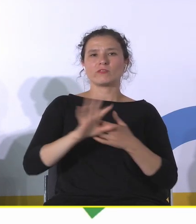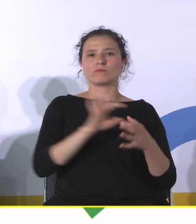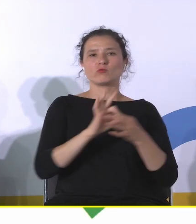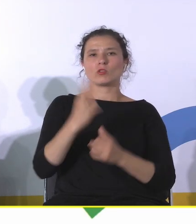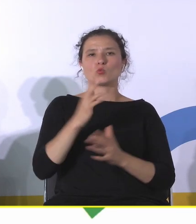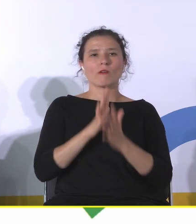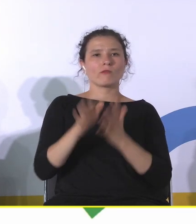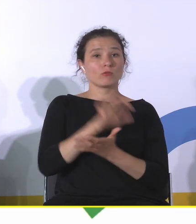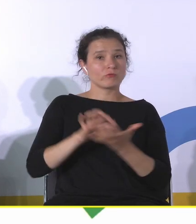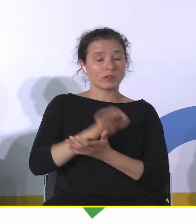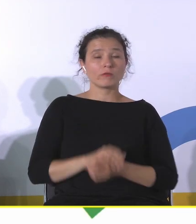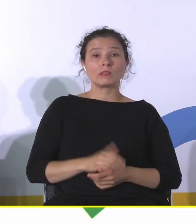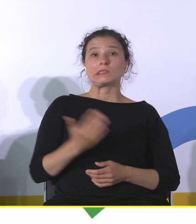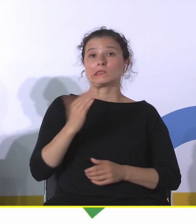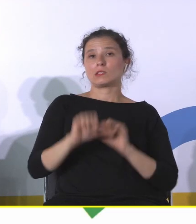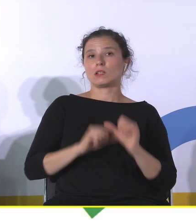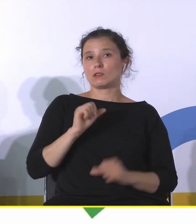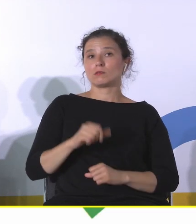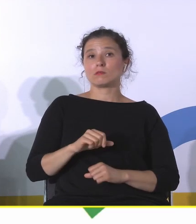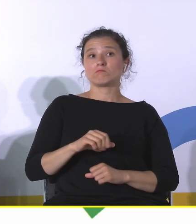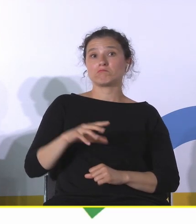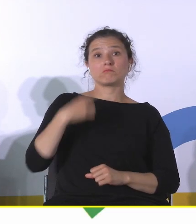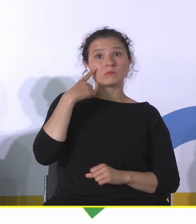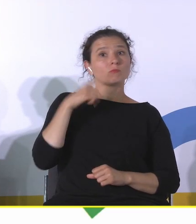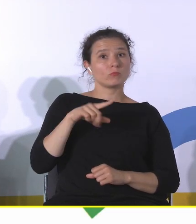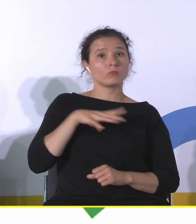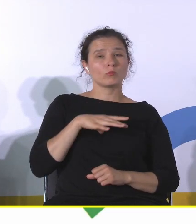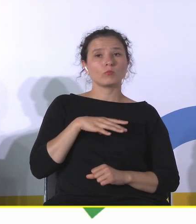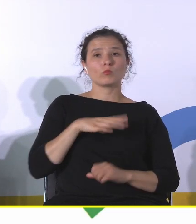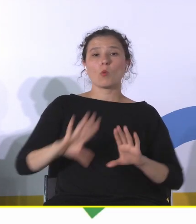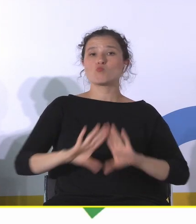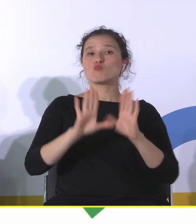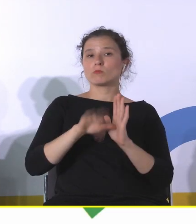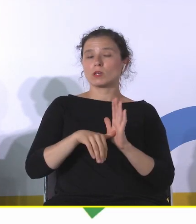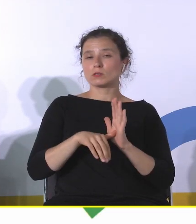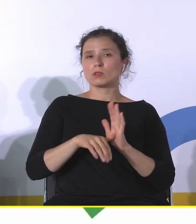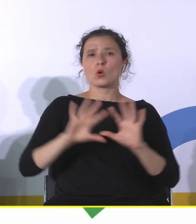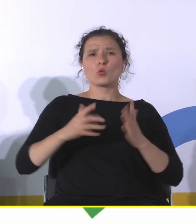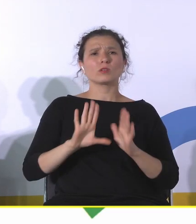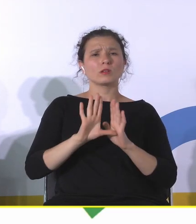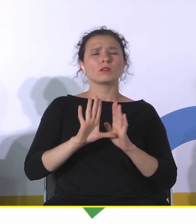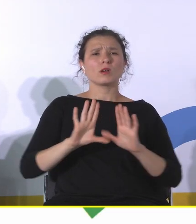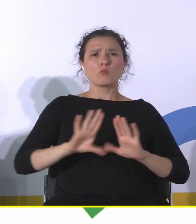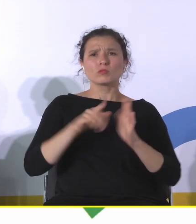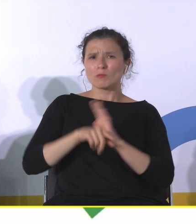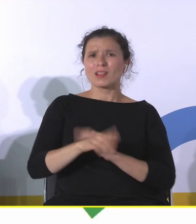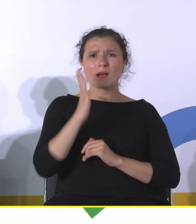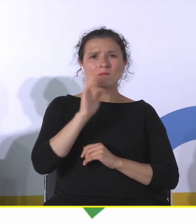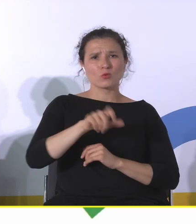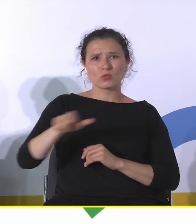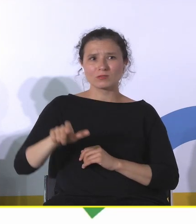ale w ostatnich latach zauważyło, że Muzeum Miejskie to jest przede wszystkim muzeum dla mieszkańców i rozwija sieć